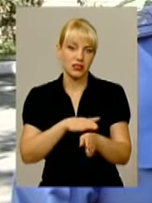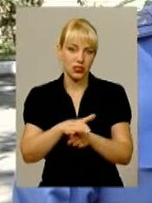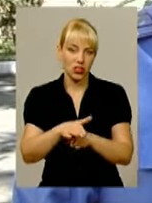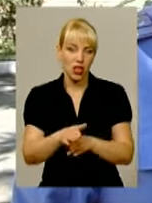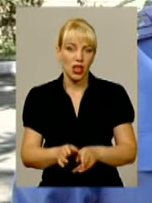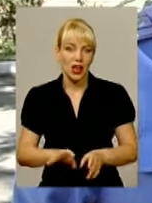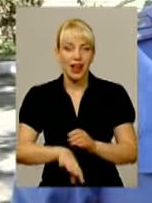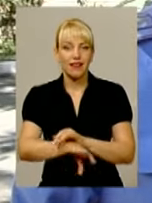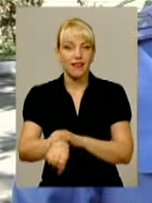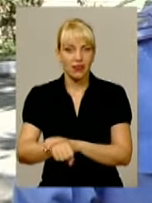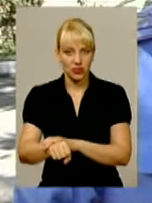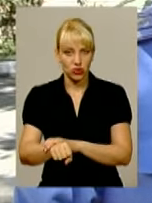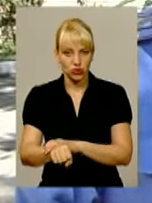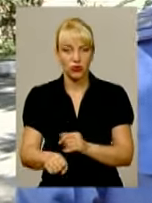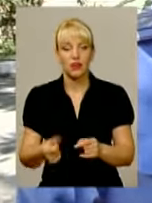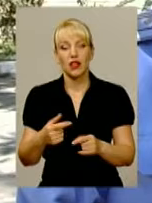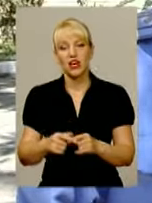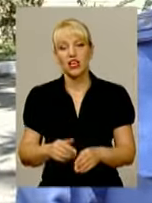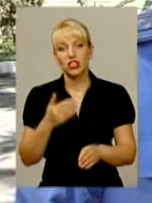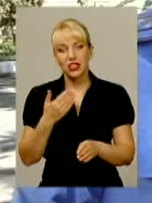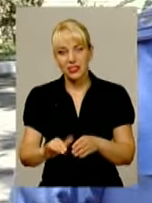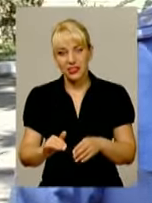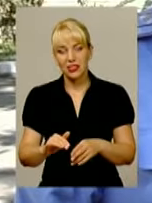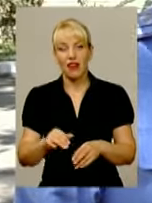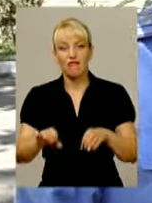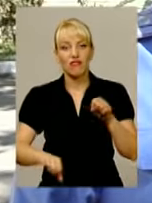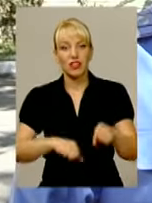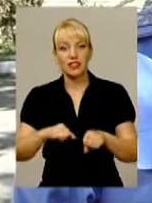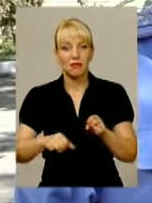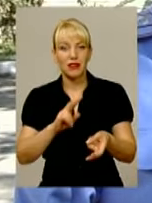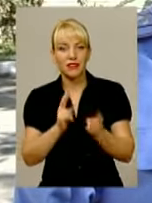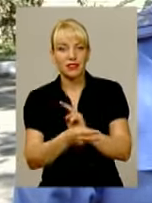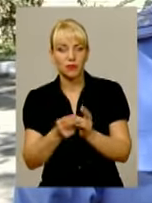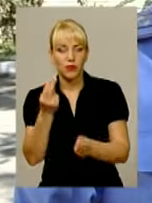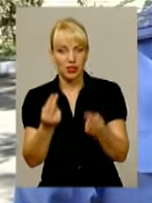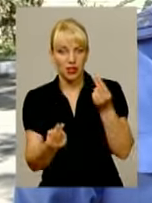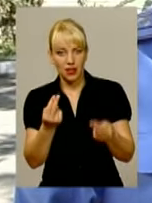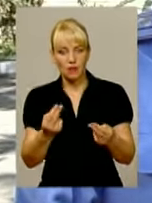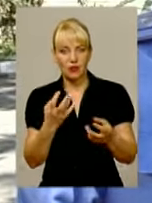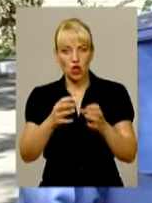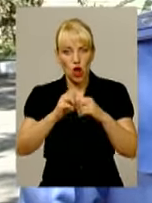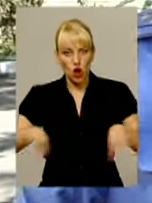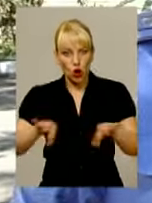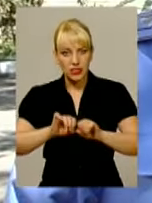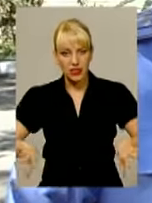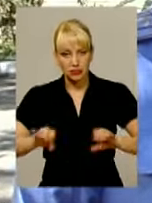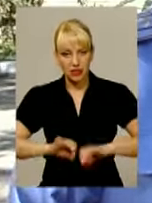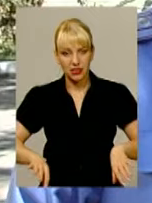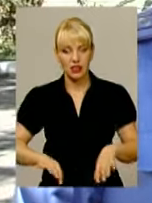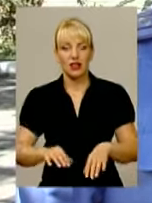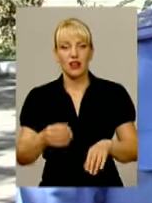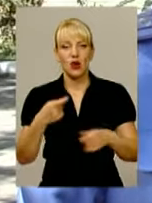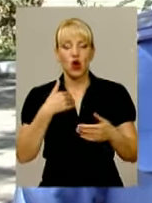Частина велосипедів перефарбована, два велосипеди вже в розібраному стані, планували продавати їх по